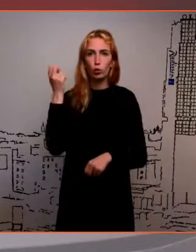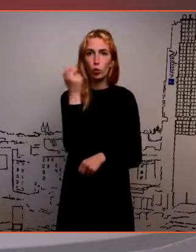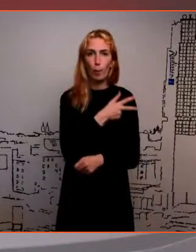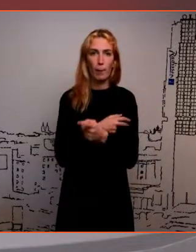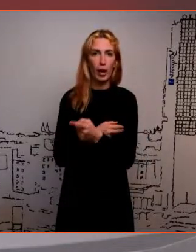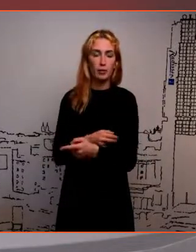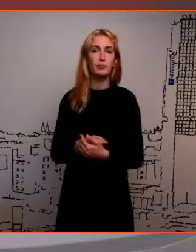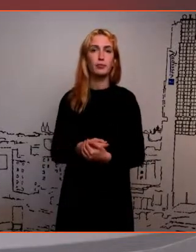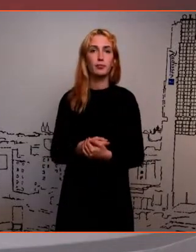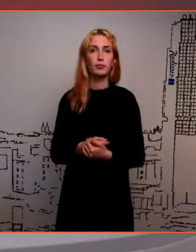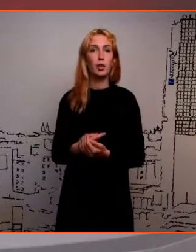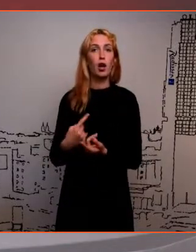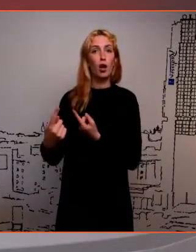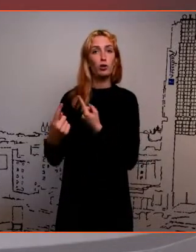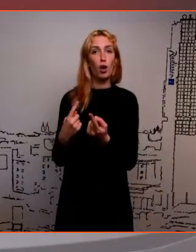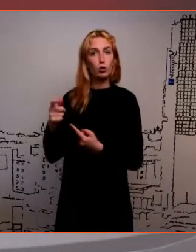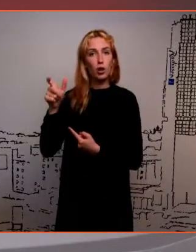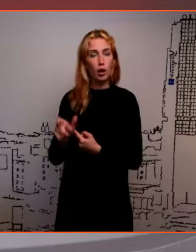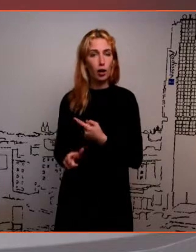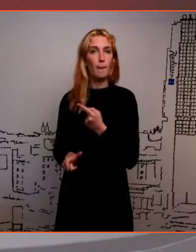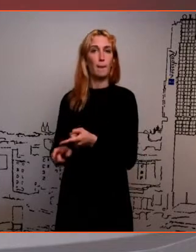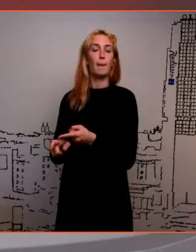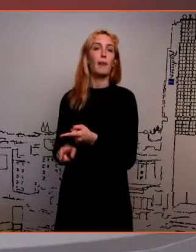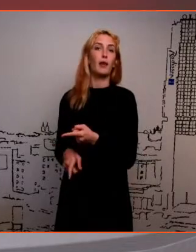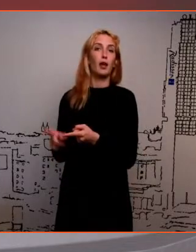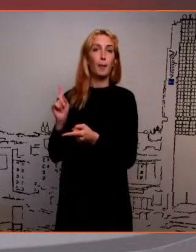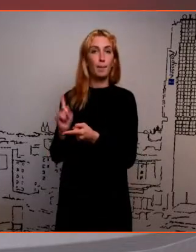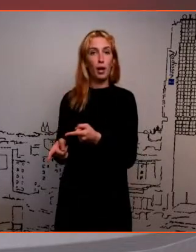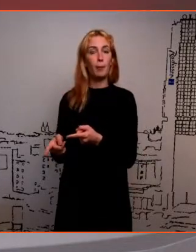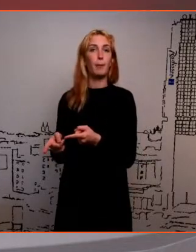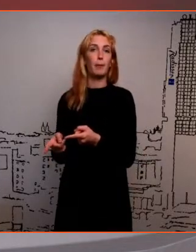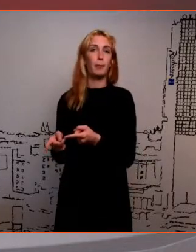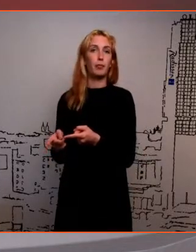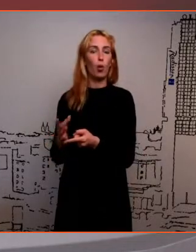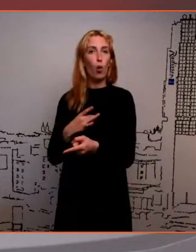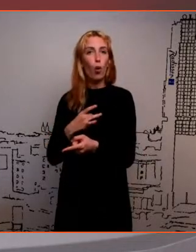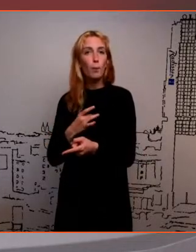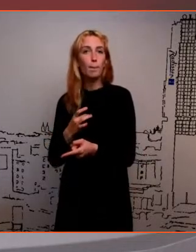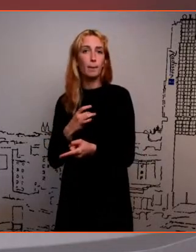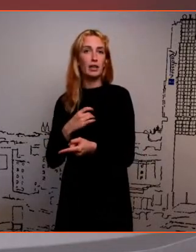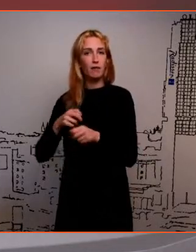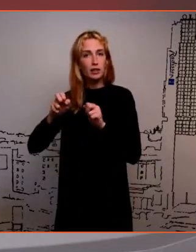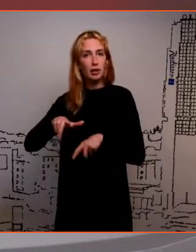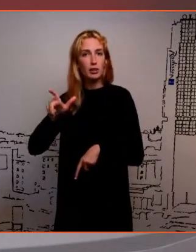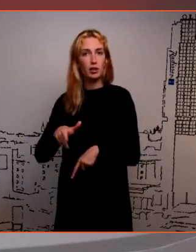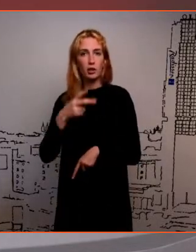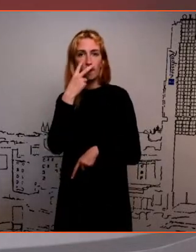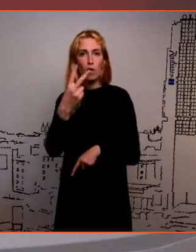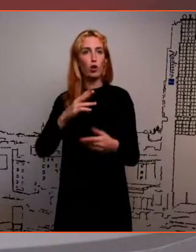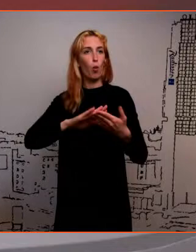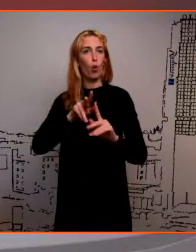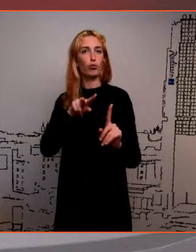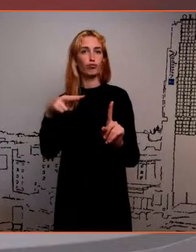inimene on ja peaks olema igati selline objektiivne spetsialist, kes vaatab nagu olukorda kõrvalt.